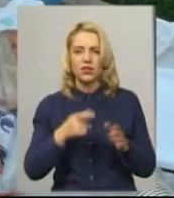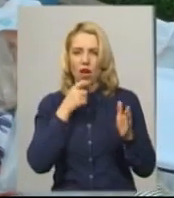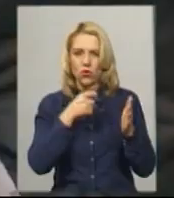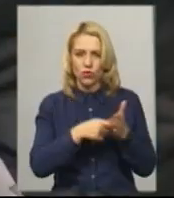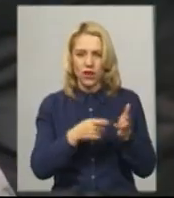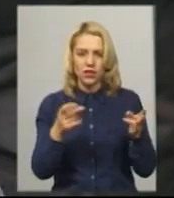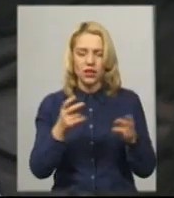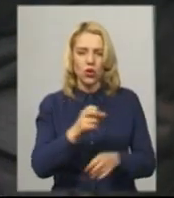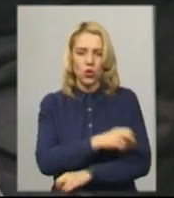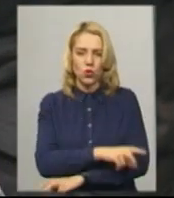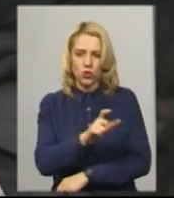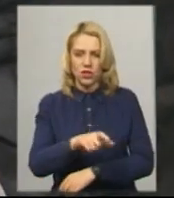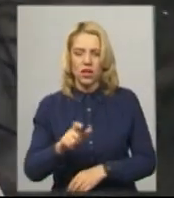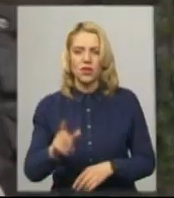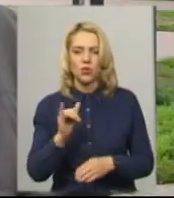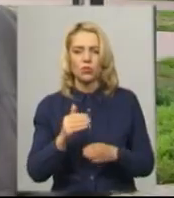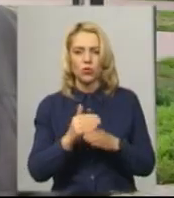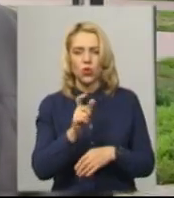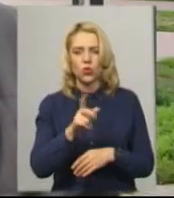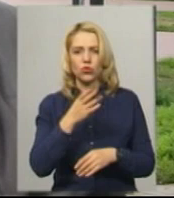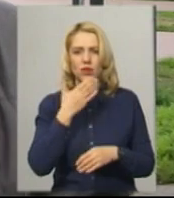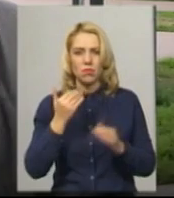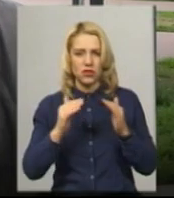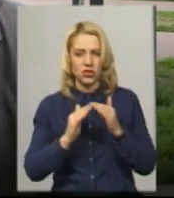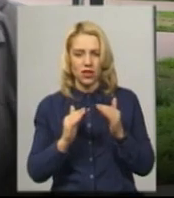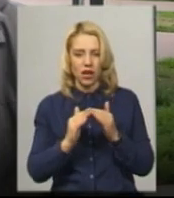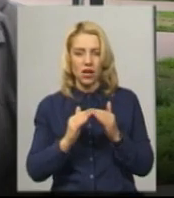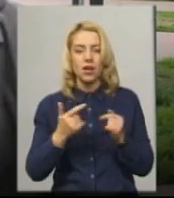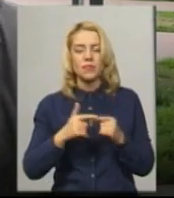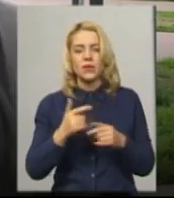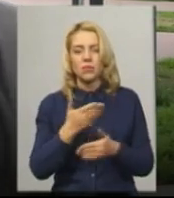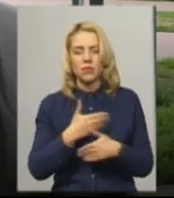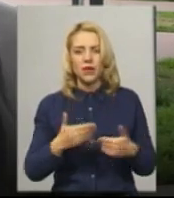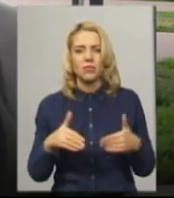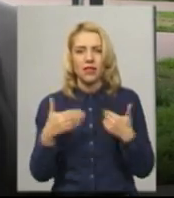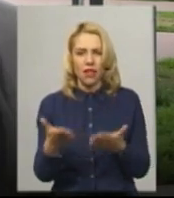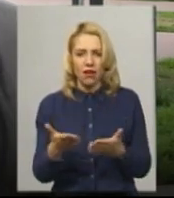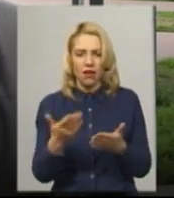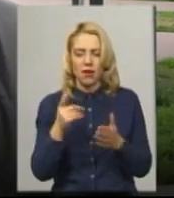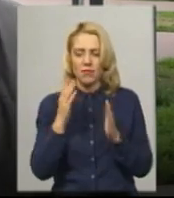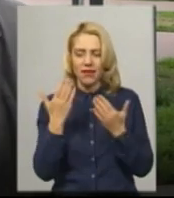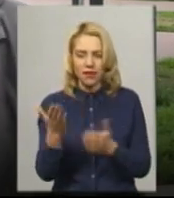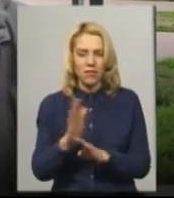людям, які не мають житла, каже Андрій Андрійчук. Ми пропонуємо їм тільки тарілку супу,